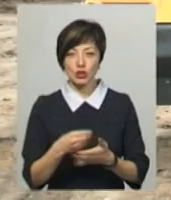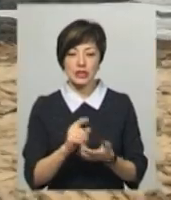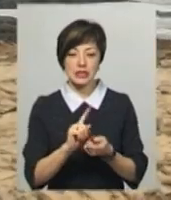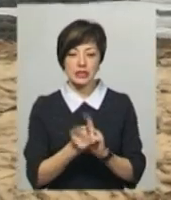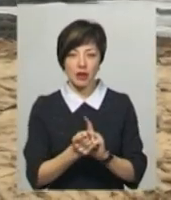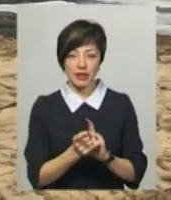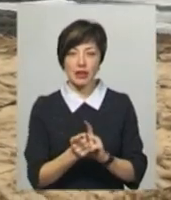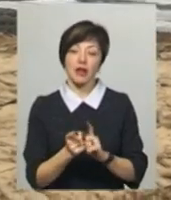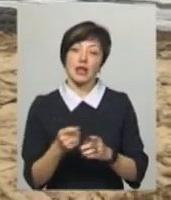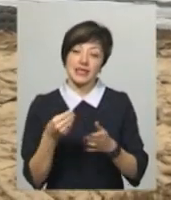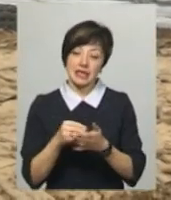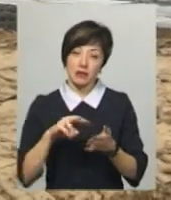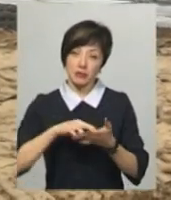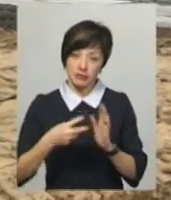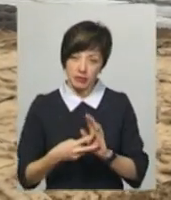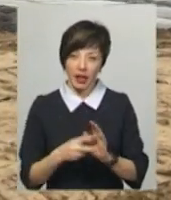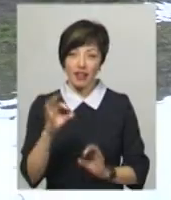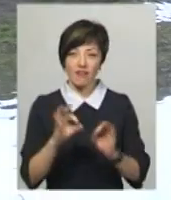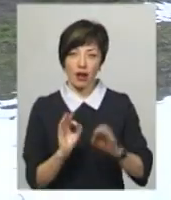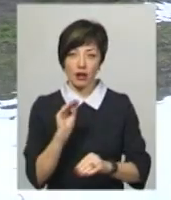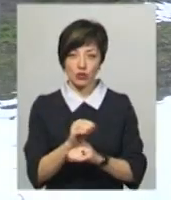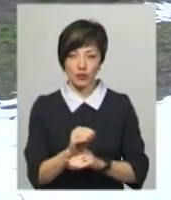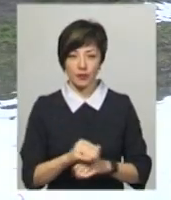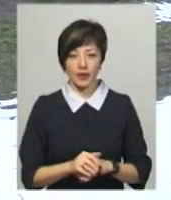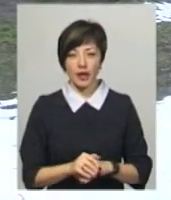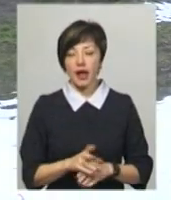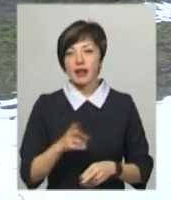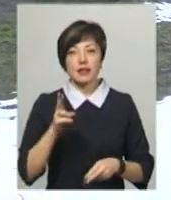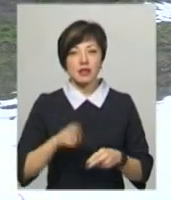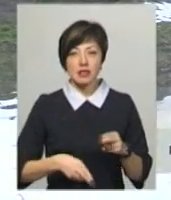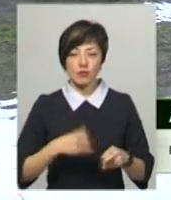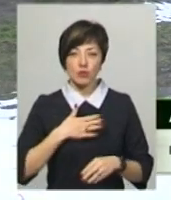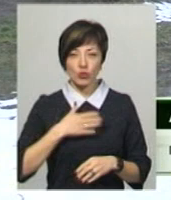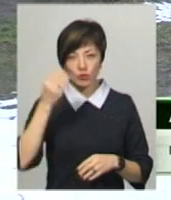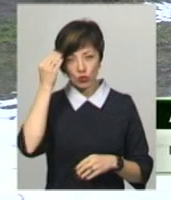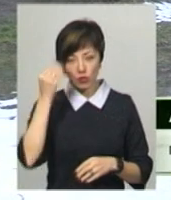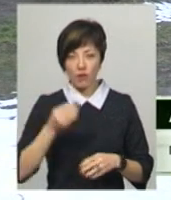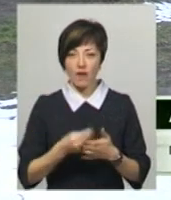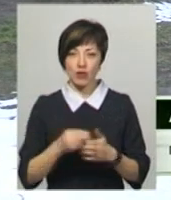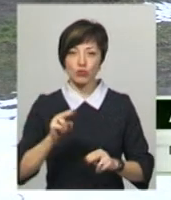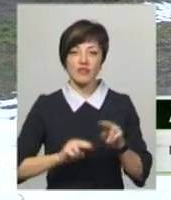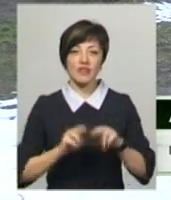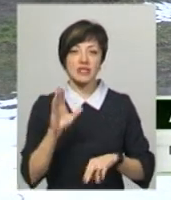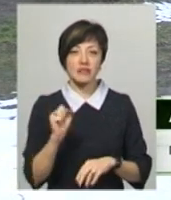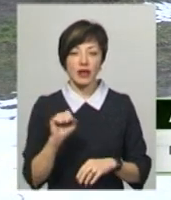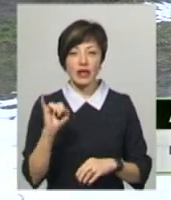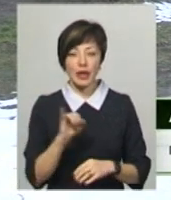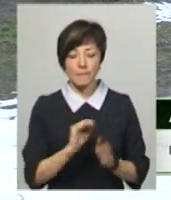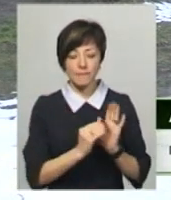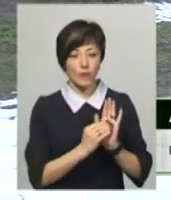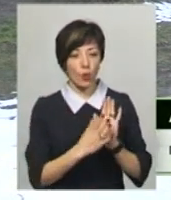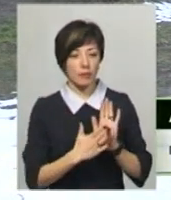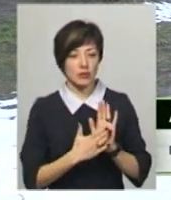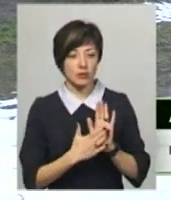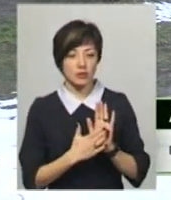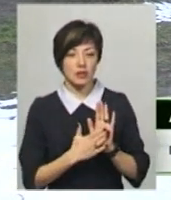динамічної ціни доцільно було б передбачити інфляцію. Це не кінцева, на мою думку, вартість цього будівництва. І прописування